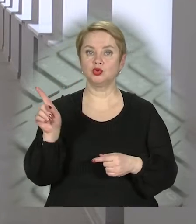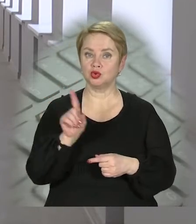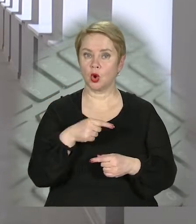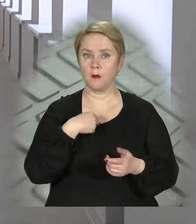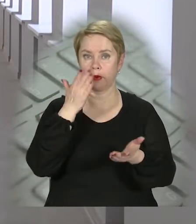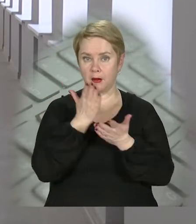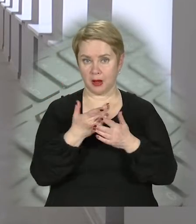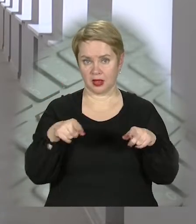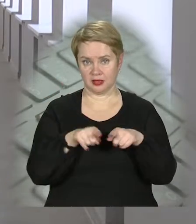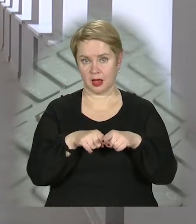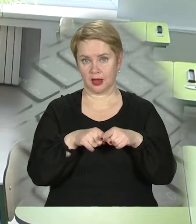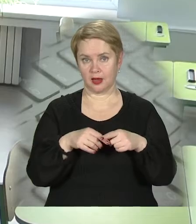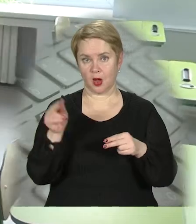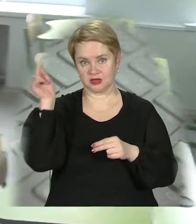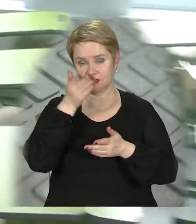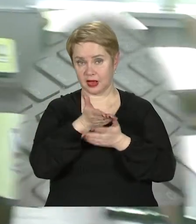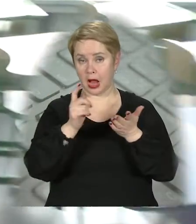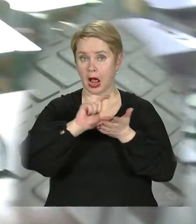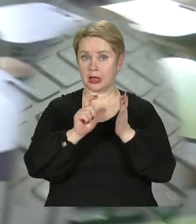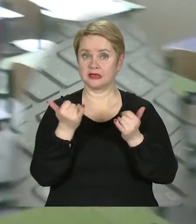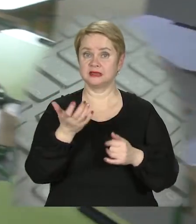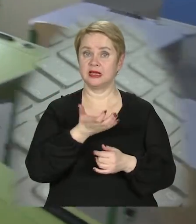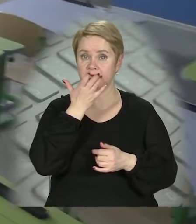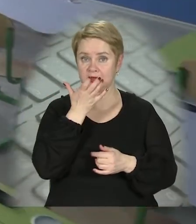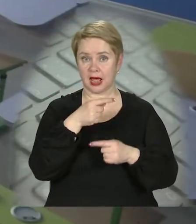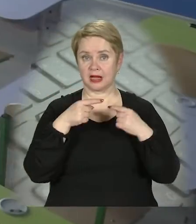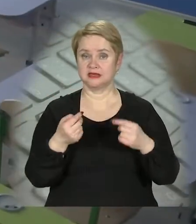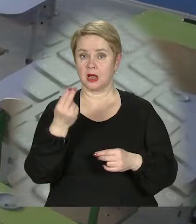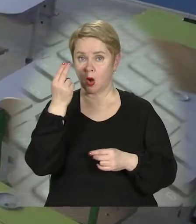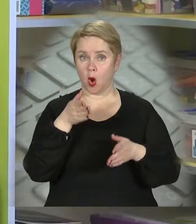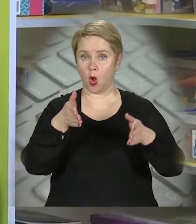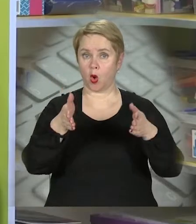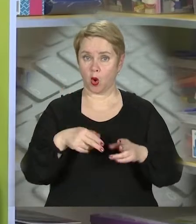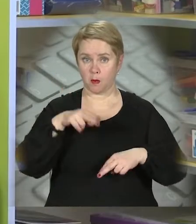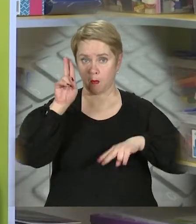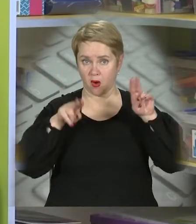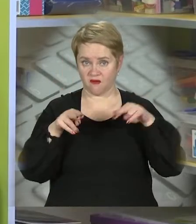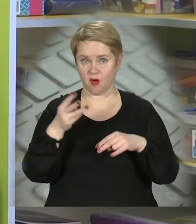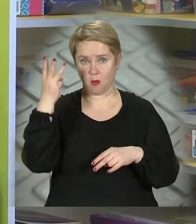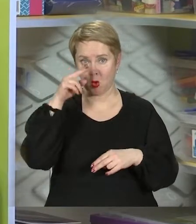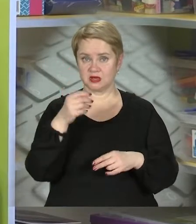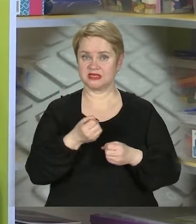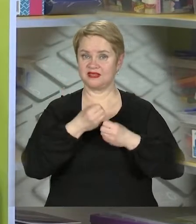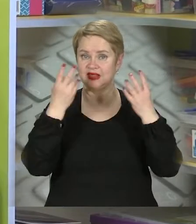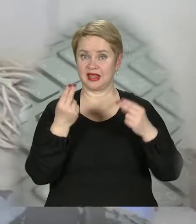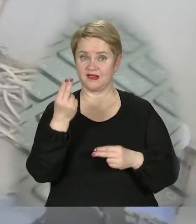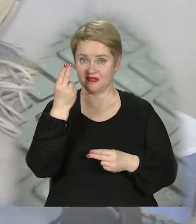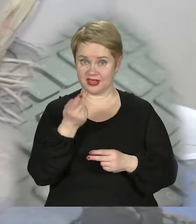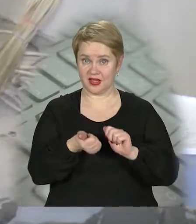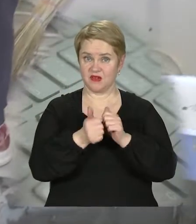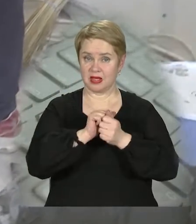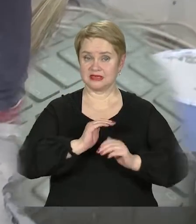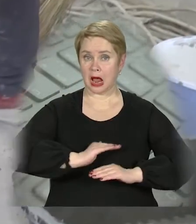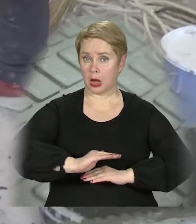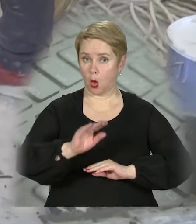ми маємо такий освітній простір. Класи тепер теплі і різнокольорові. Коридори поформовані у модний світлий відтінок. Замість